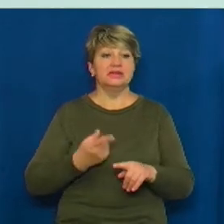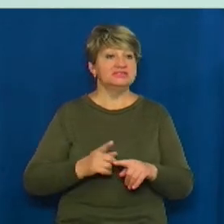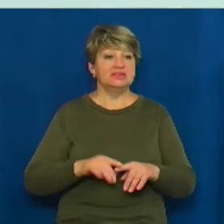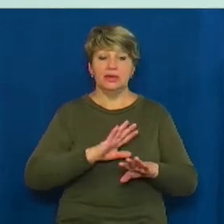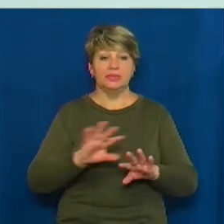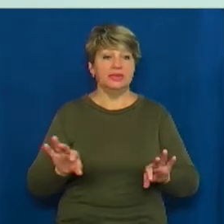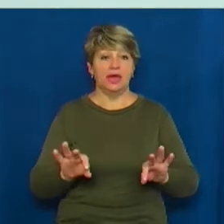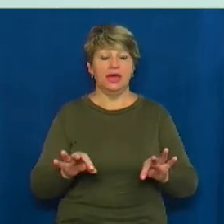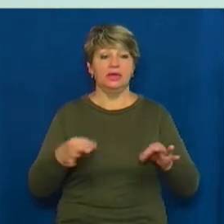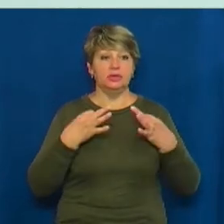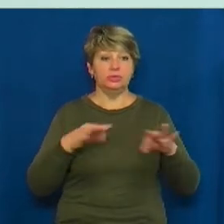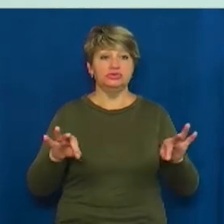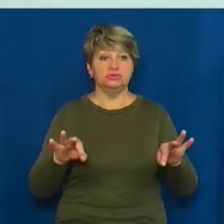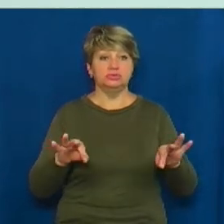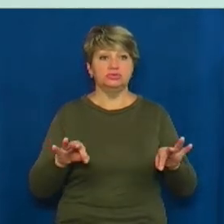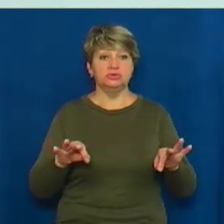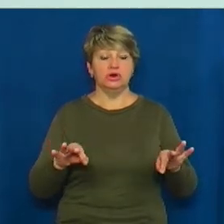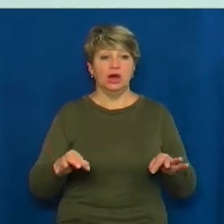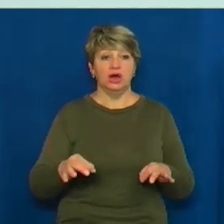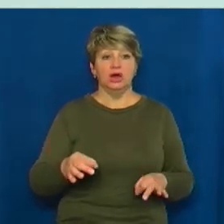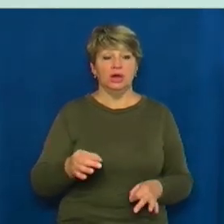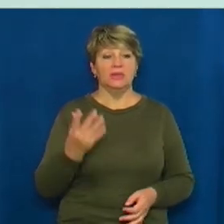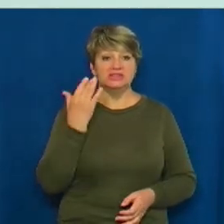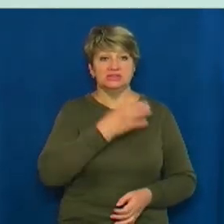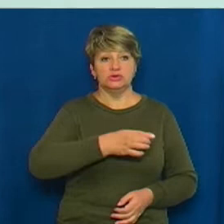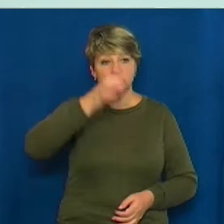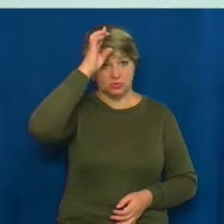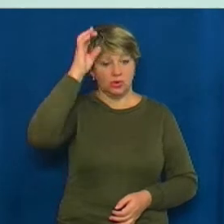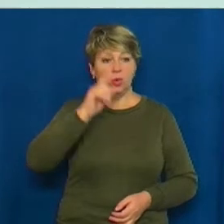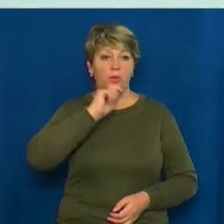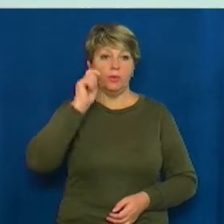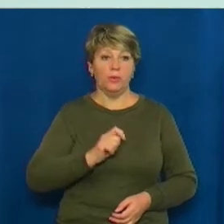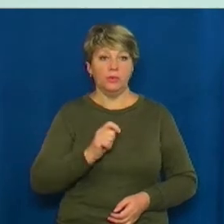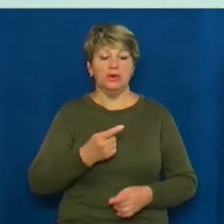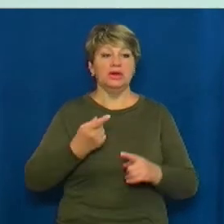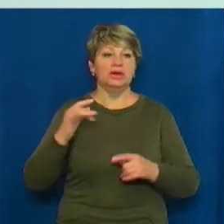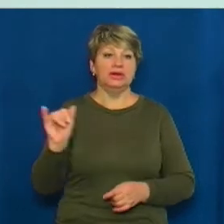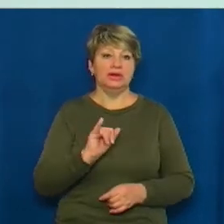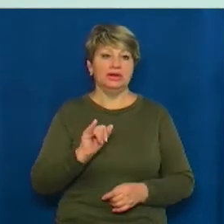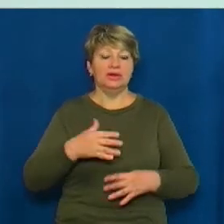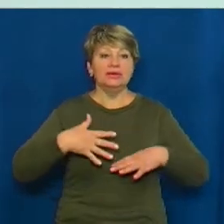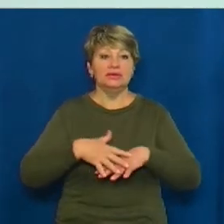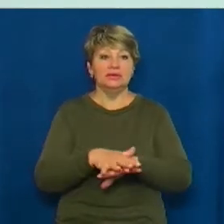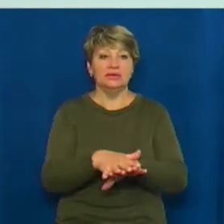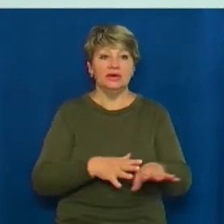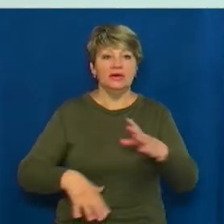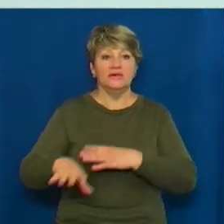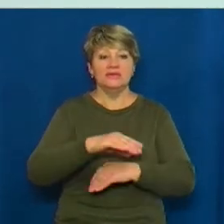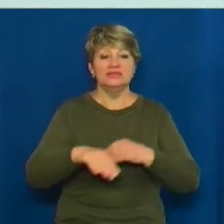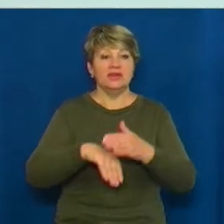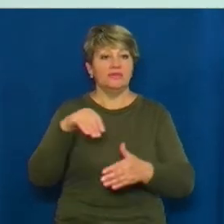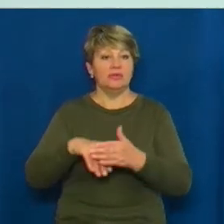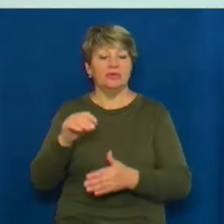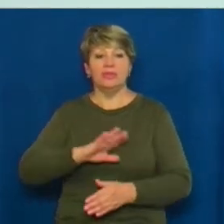здачі національного сувернітету України, її дезінтеграції. Всі вибори на непідконтрольній